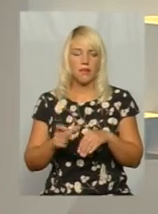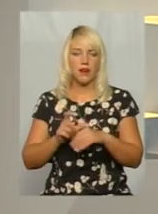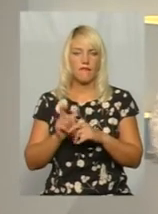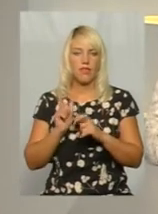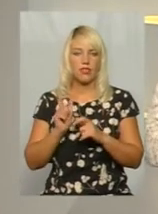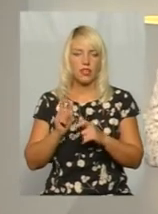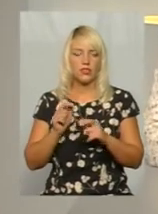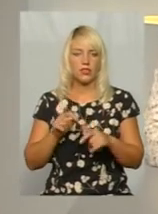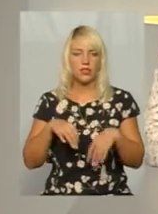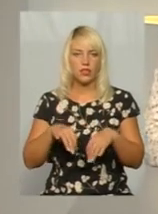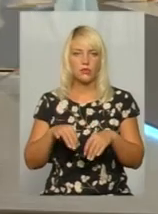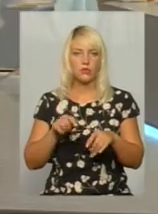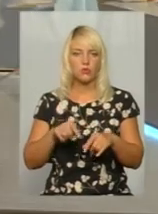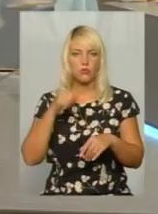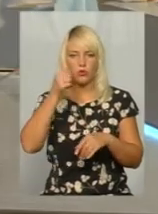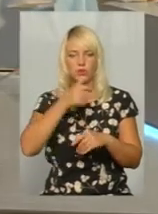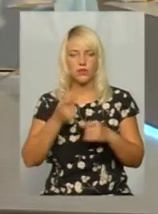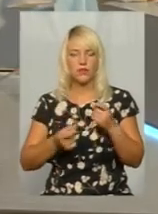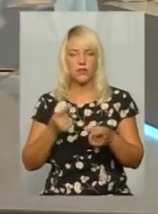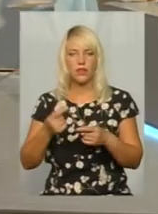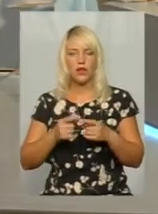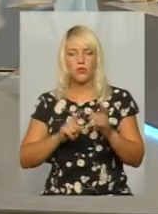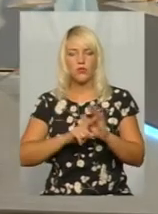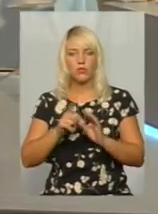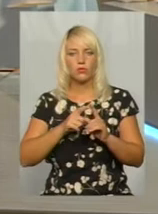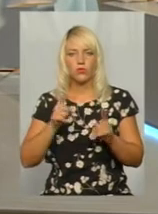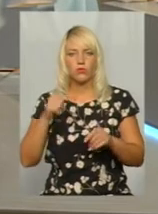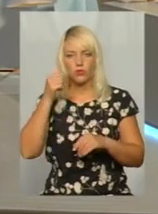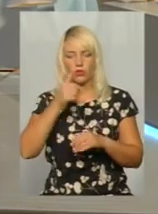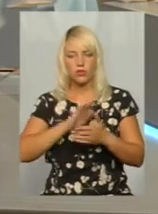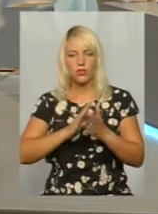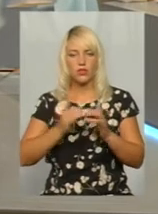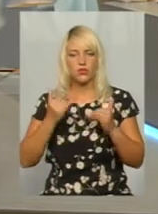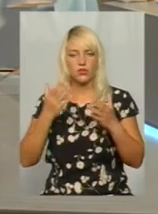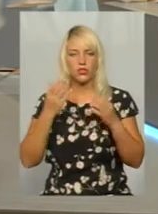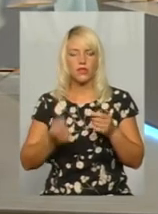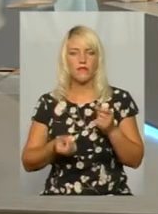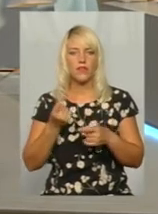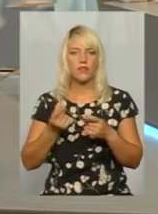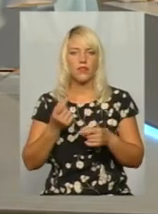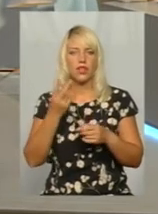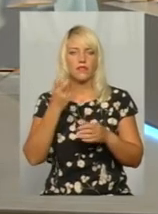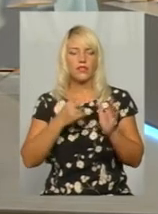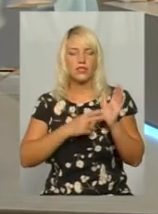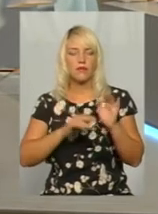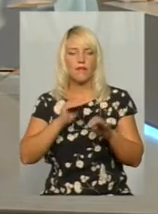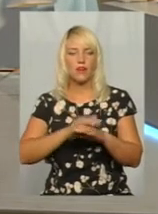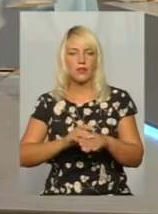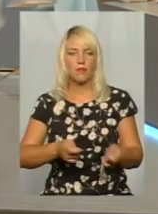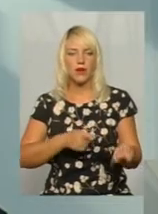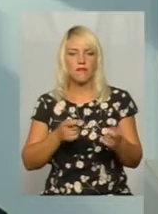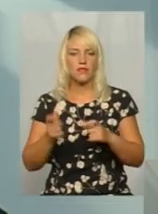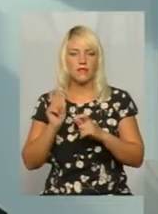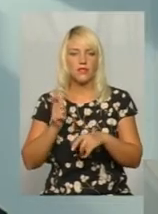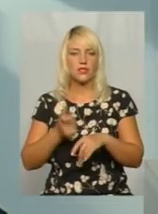цього року виявили? Спочатку поточного року, станом на сьогоднішній день, виявлено 270 фактів перевезення вантажу